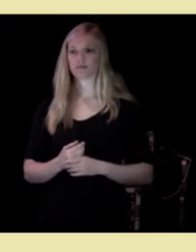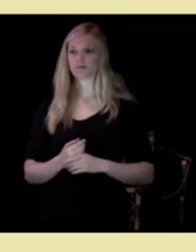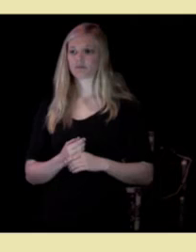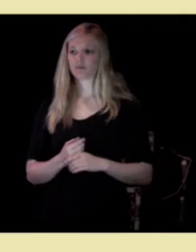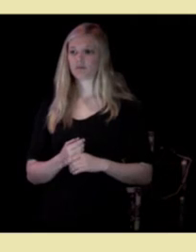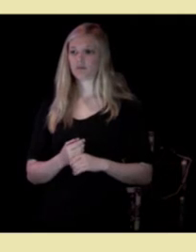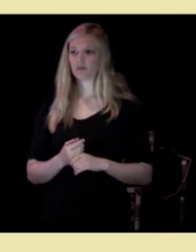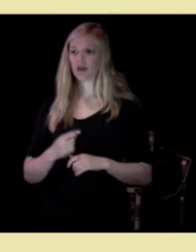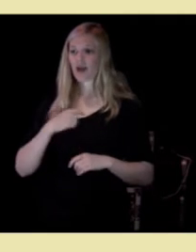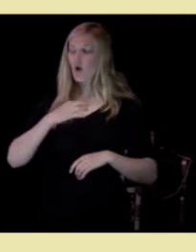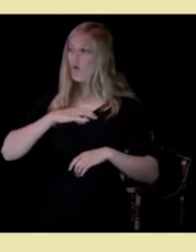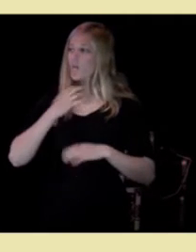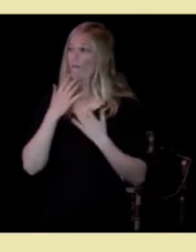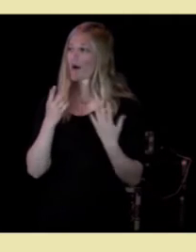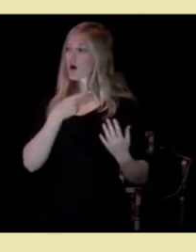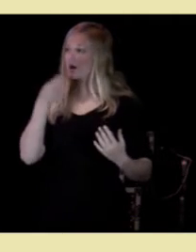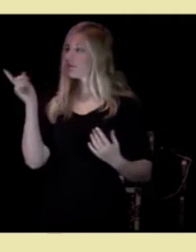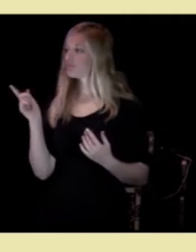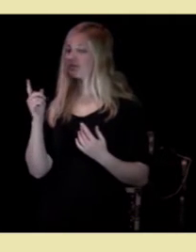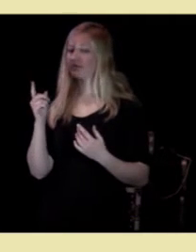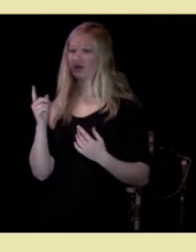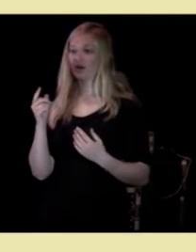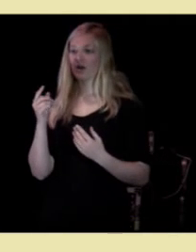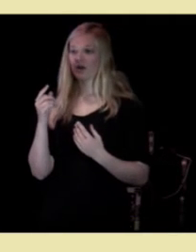Jeg håper mange av dere fikk med